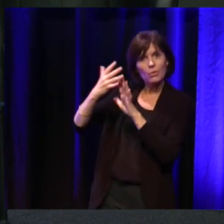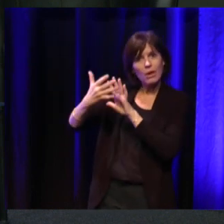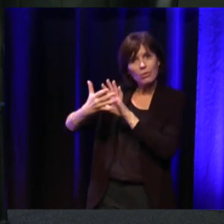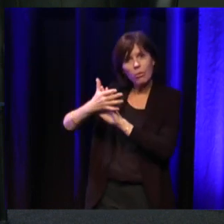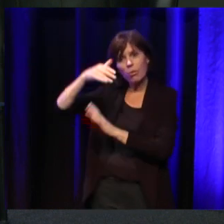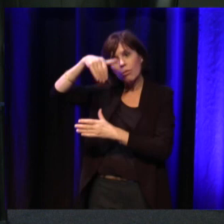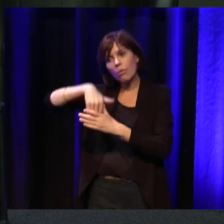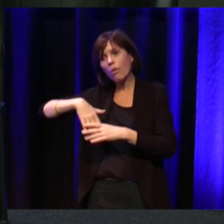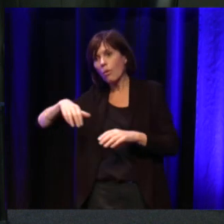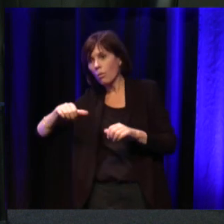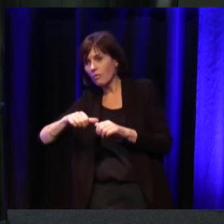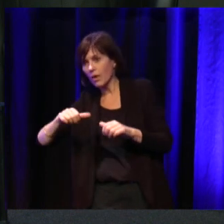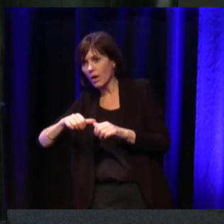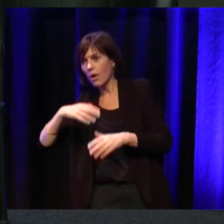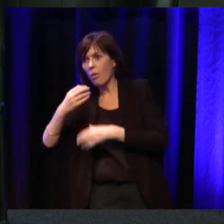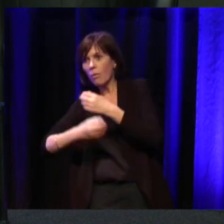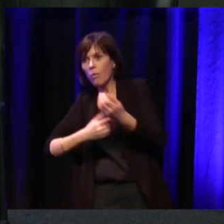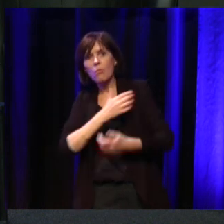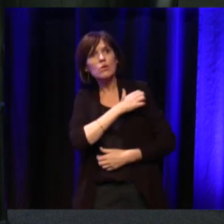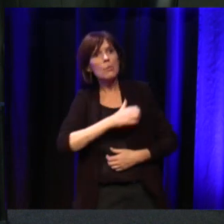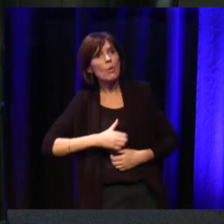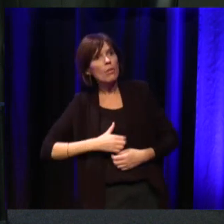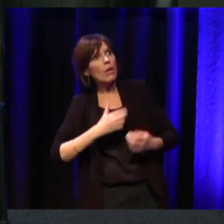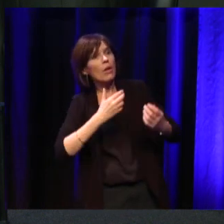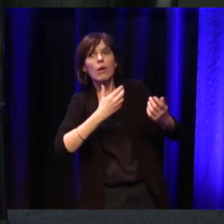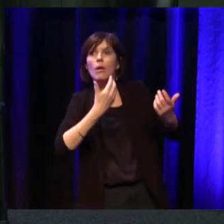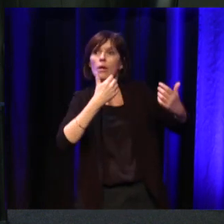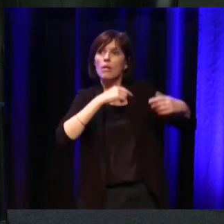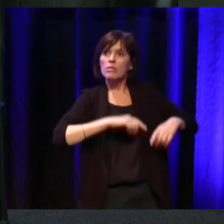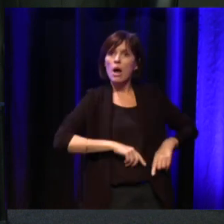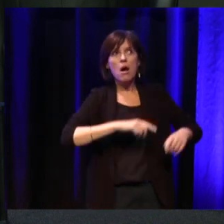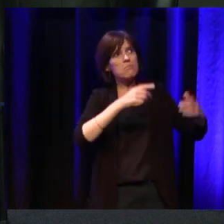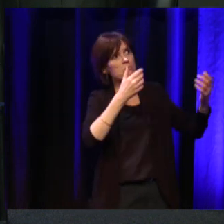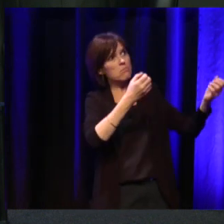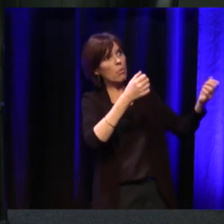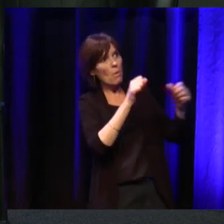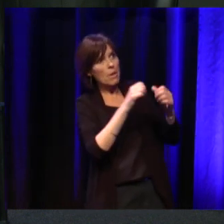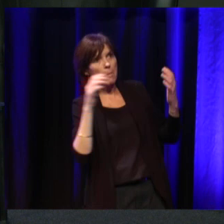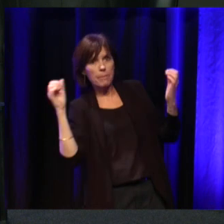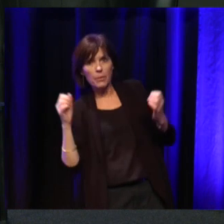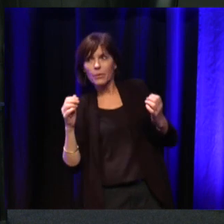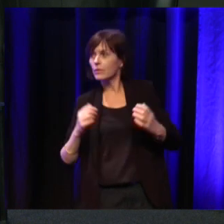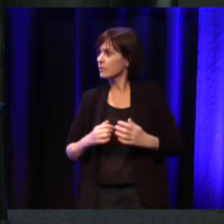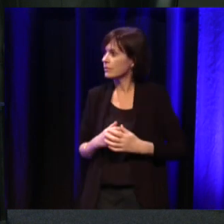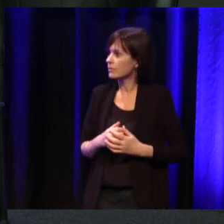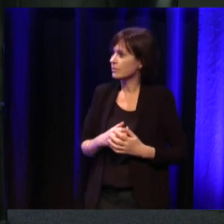les politiques publiques pour mieux intégrer et mieux prendre en compte vos difficultés.